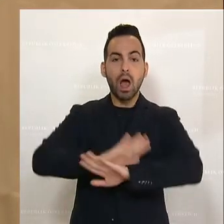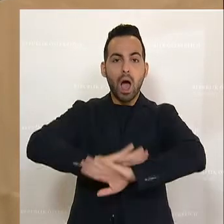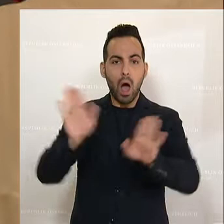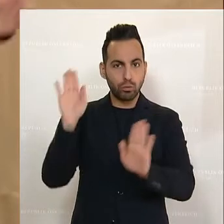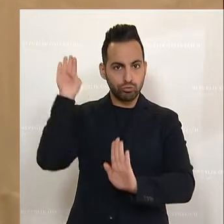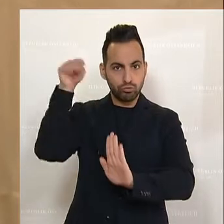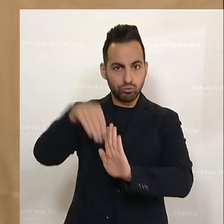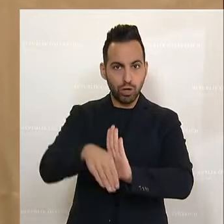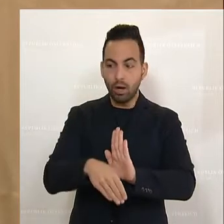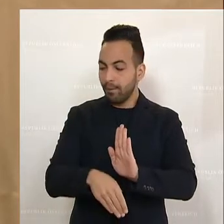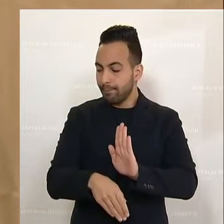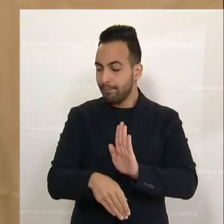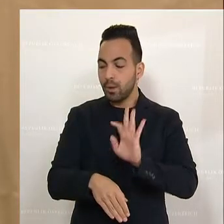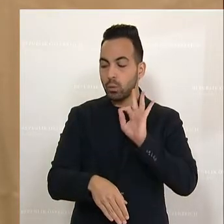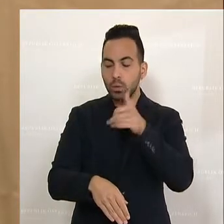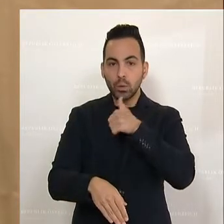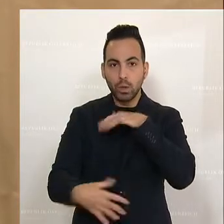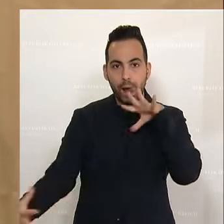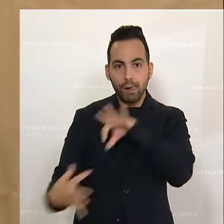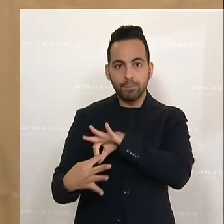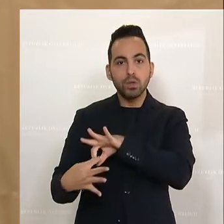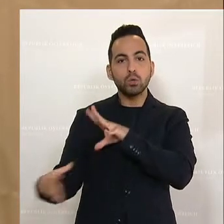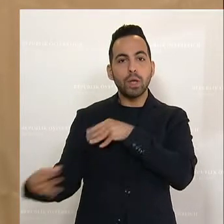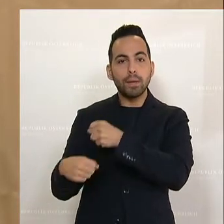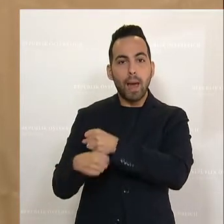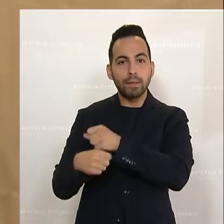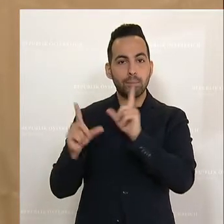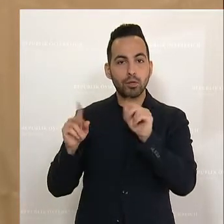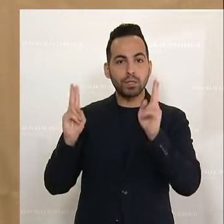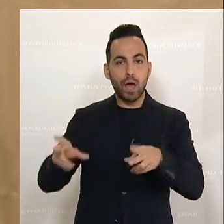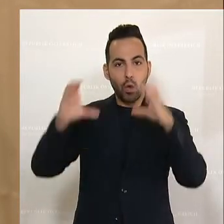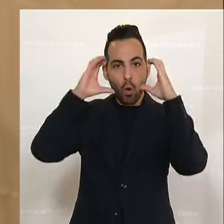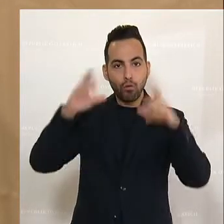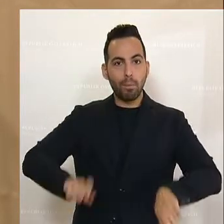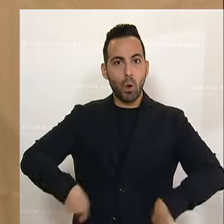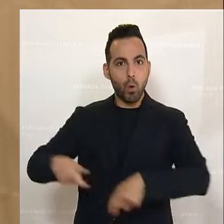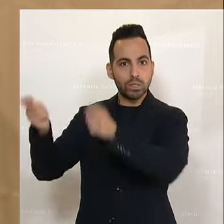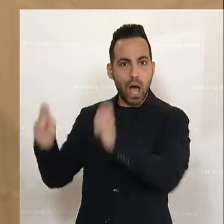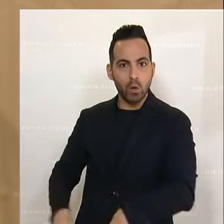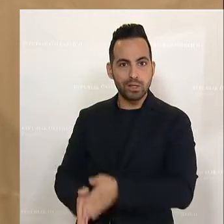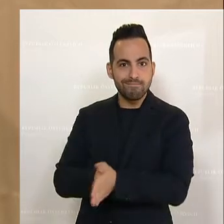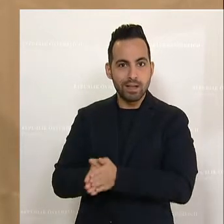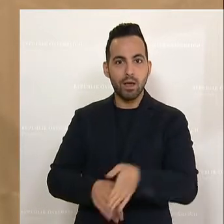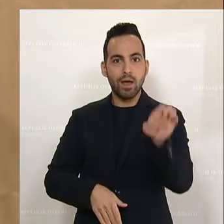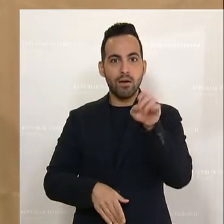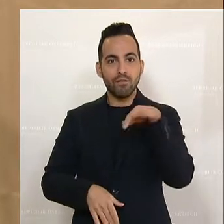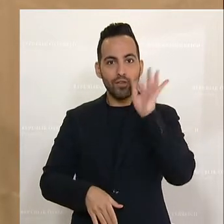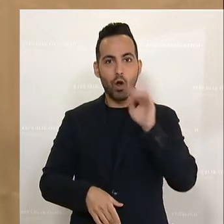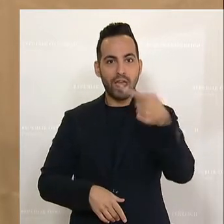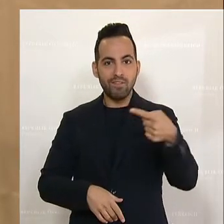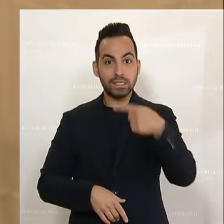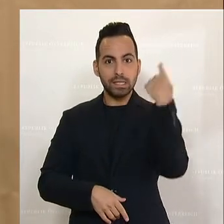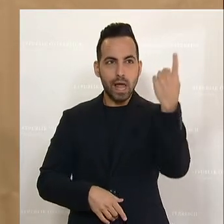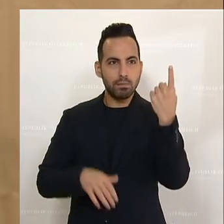bequemer Koalitionspartner für die Grünen. Die können jetzt der ÖVP die Hosen ausziehen und die Frau Gewessler kann ihre ideologischen getriebenen